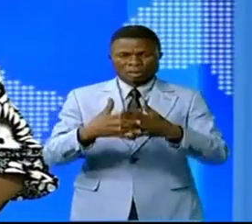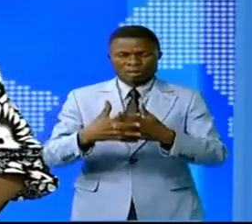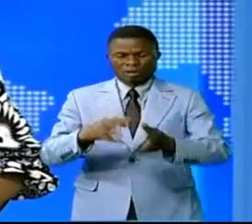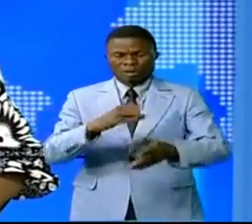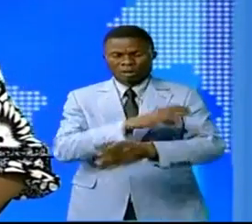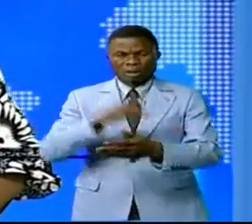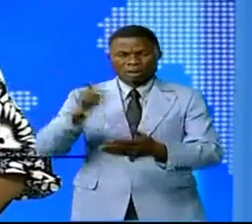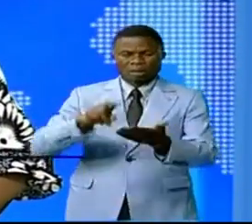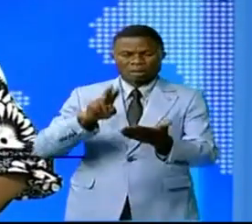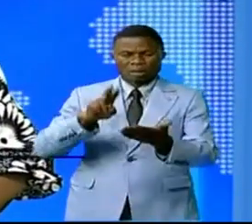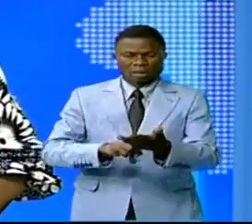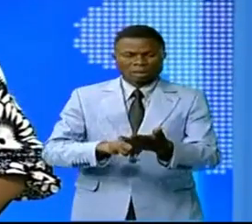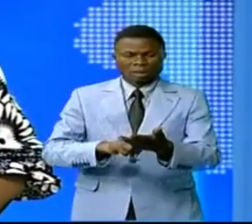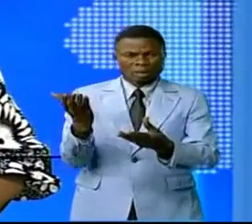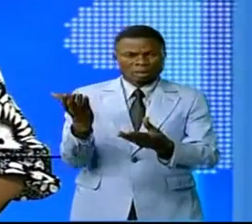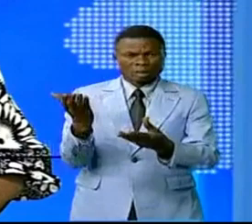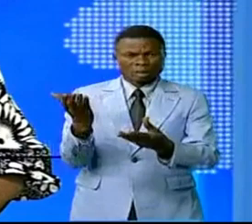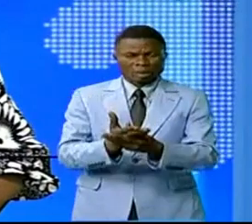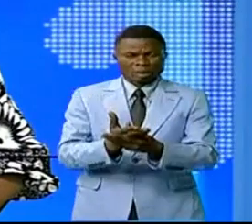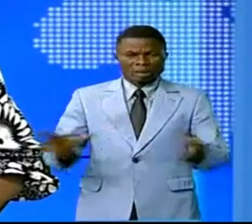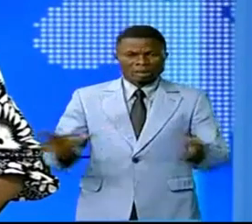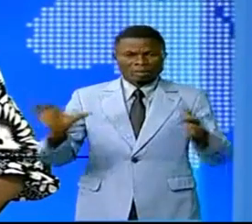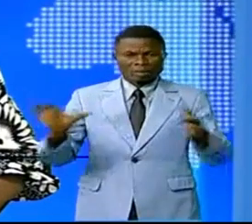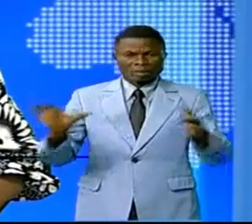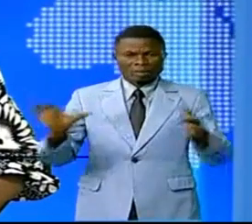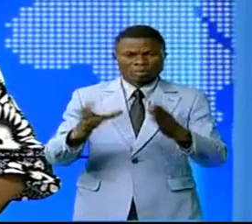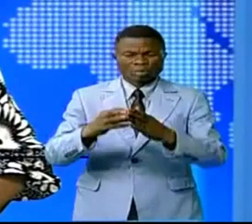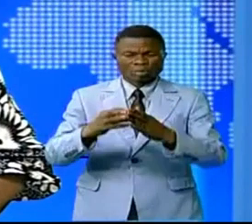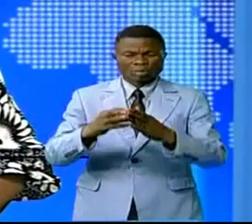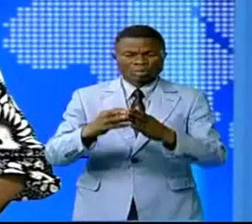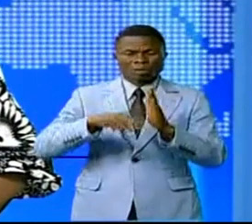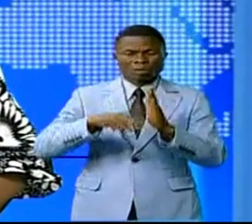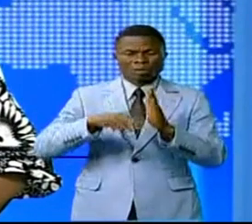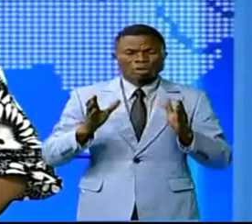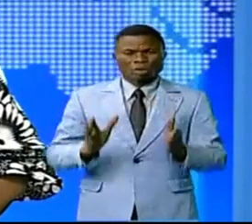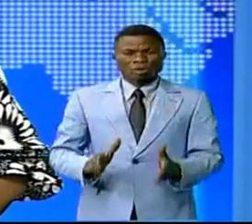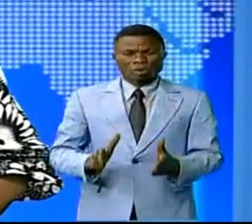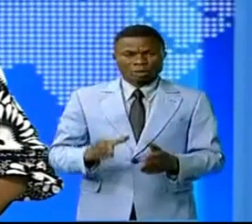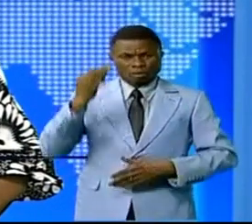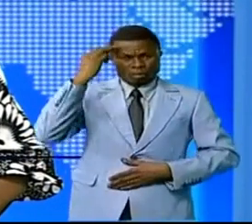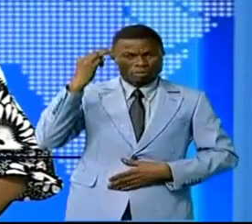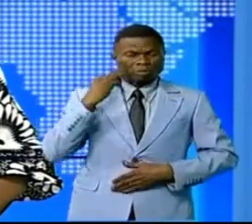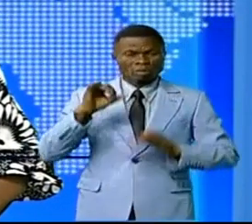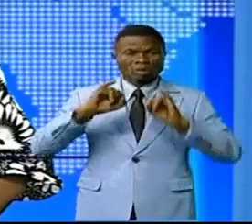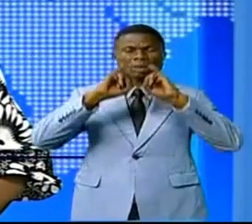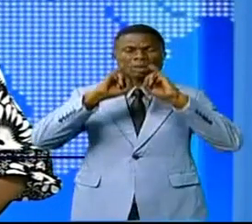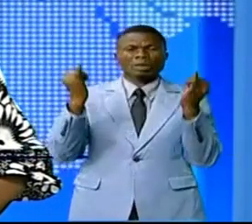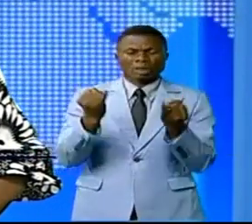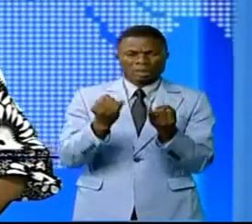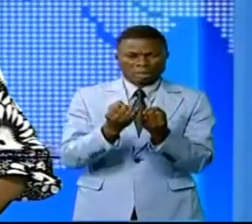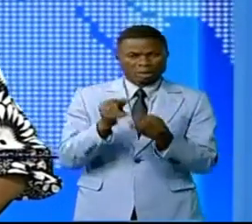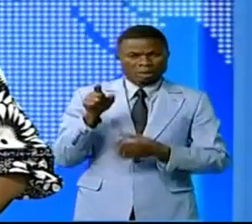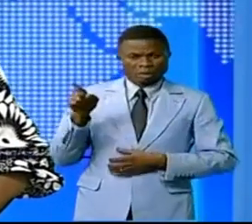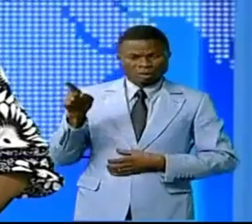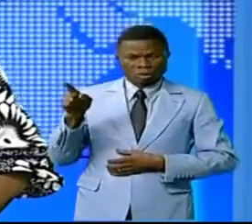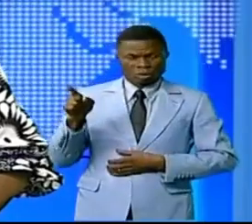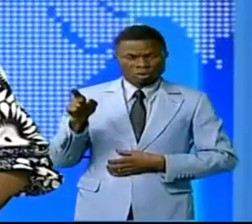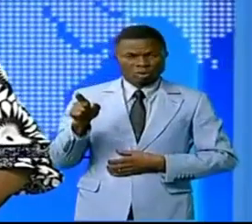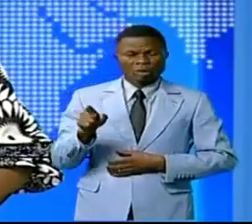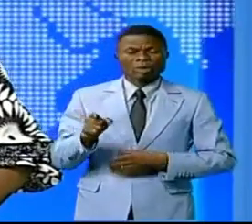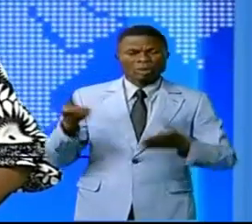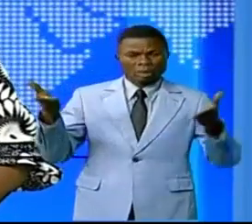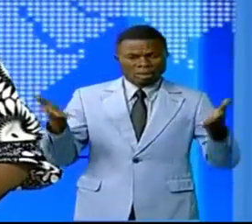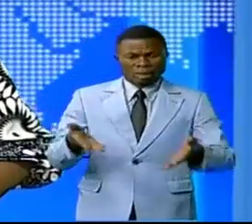signé un mémorandum d'entente avec le gouvernement congolais. C'est le ministre de l'Industrie, Julien Paloukou, qui était l